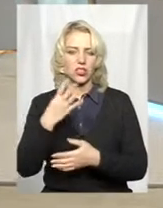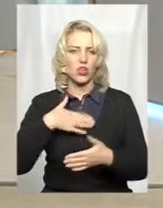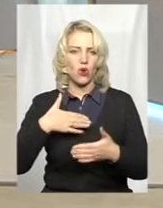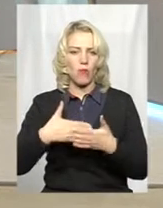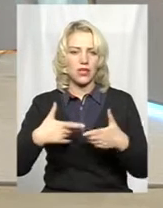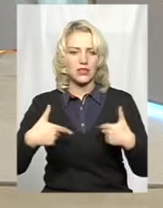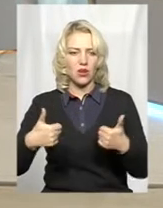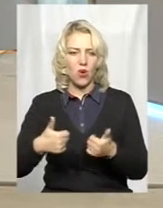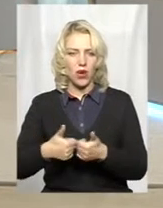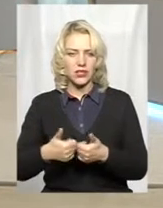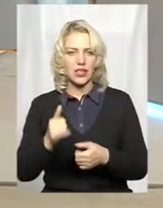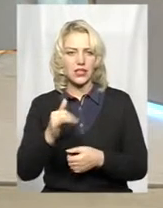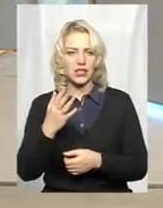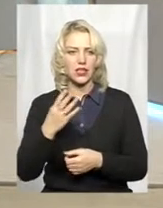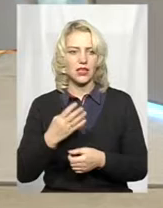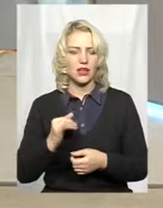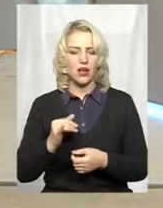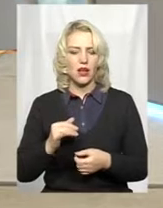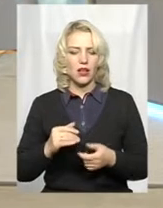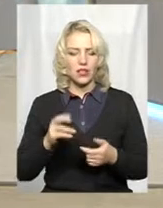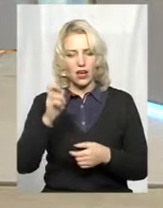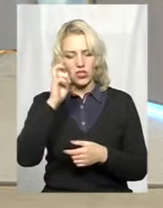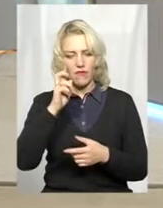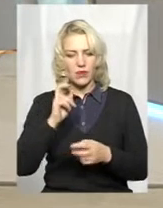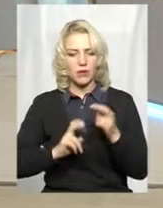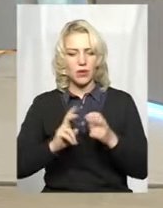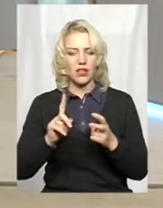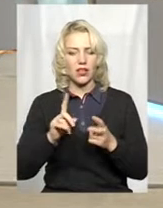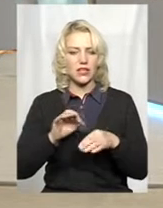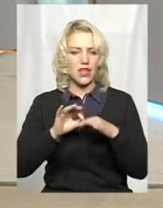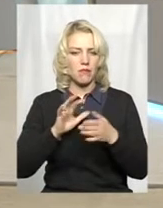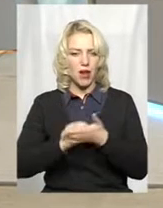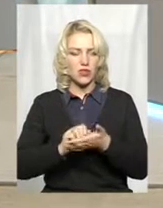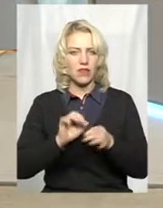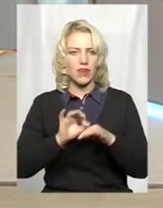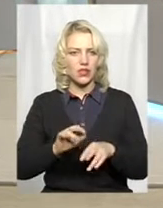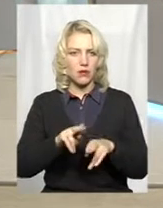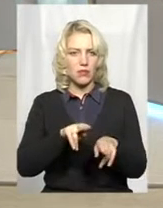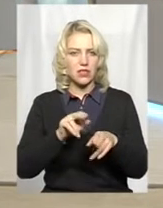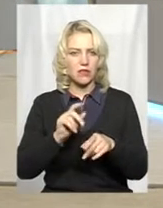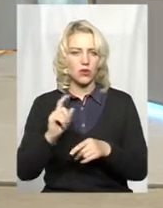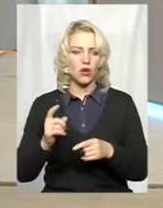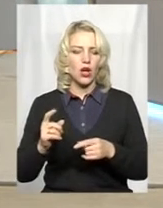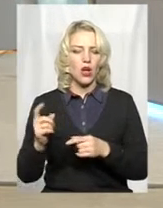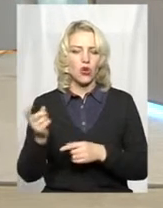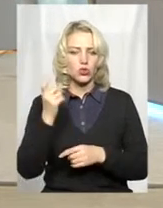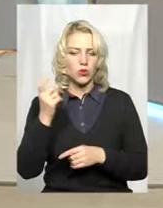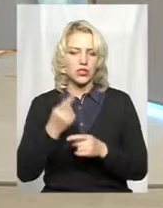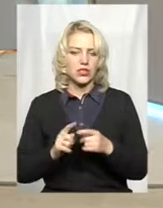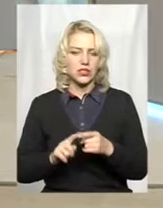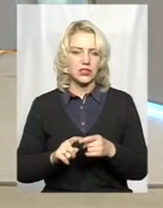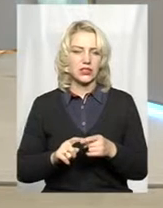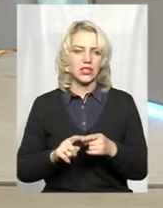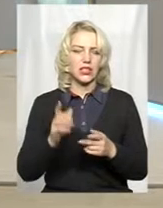організації і 9 державних підприємств, які займаються веденням мисливського господарства. Це є 34 користувача